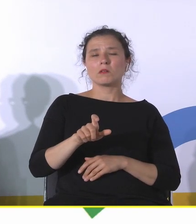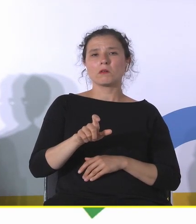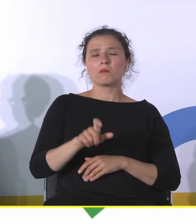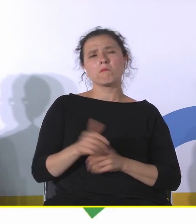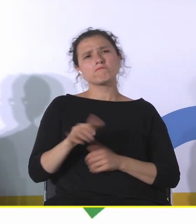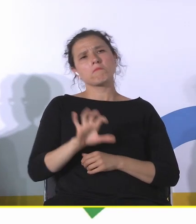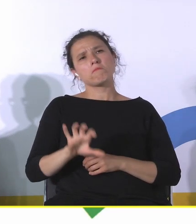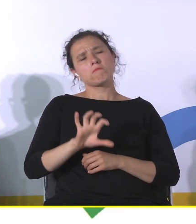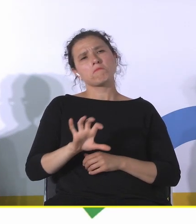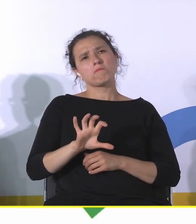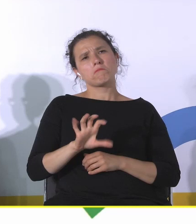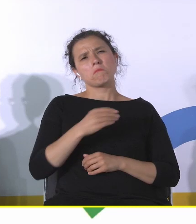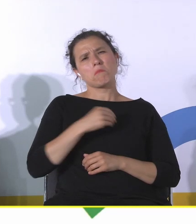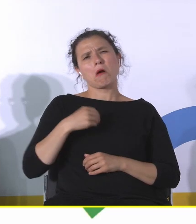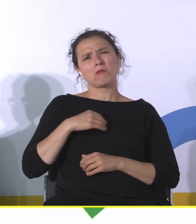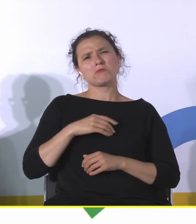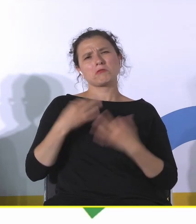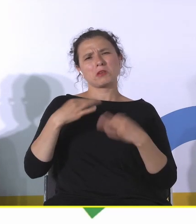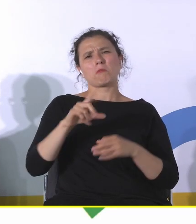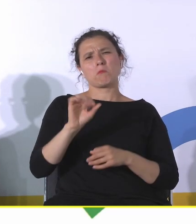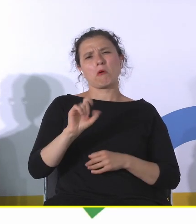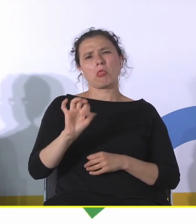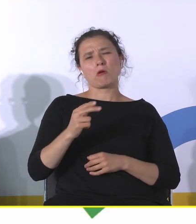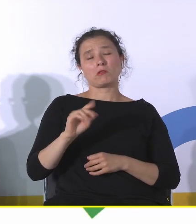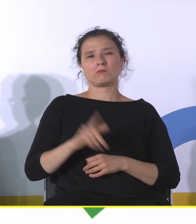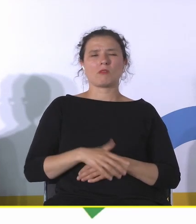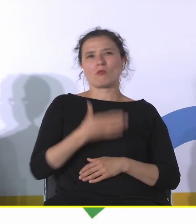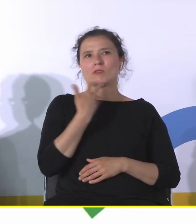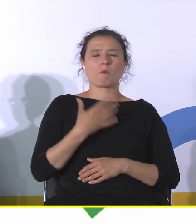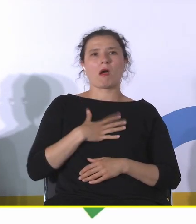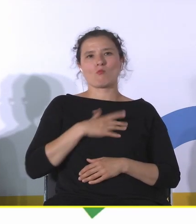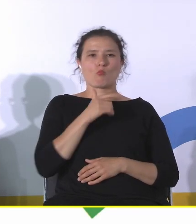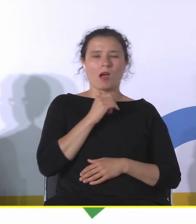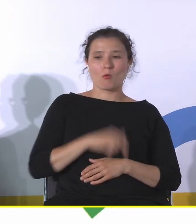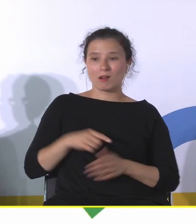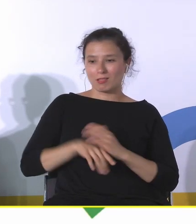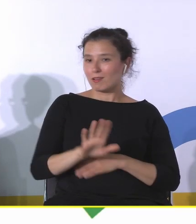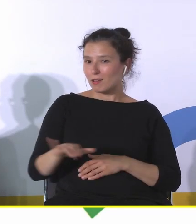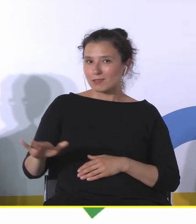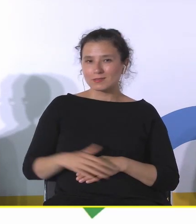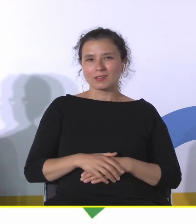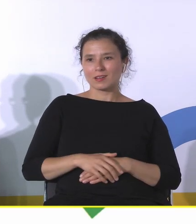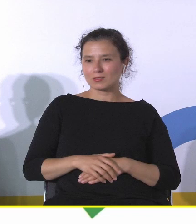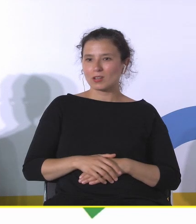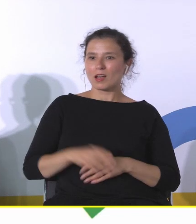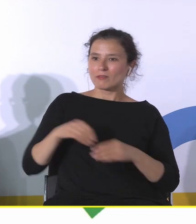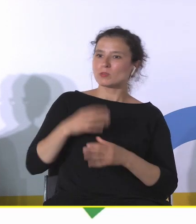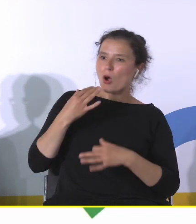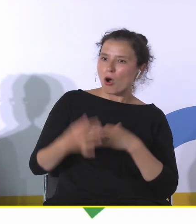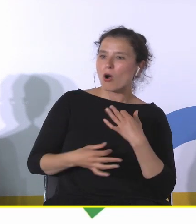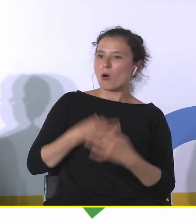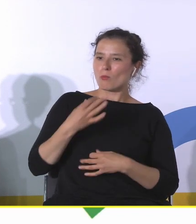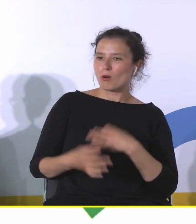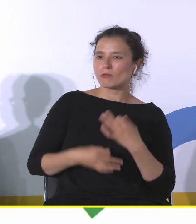polskiego poloneza nie budzi jeszcze jakichś wielkich wrażeń, ale dla tych dzieci, jeżeli do tego jest ta opowieść cała, prawda, że to wiąże się z